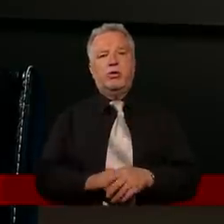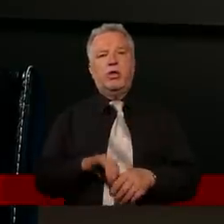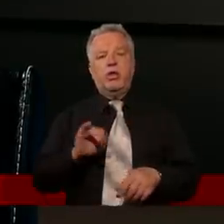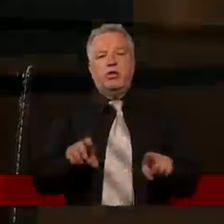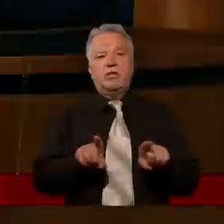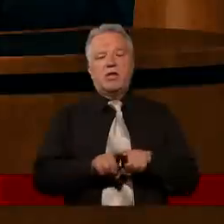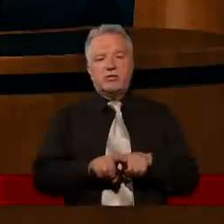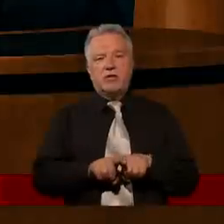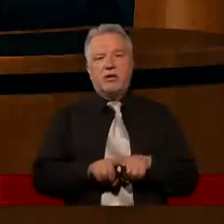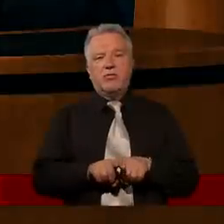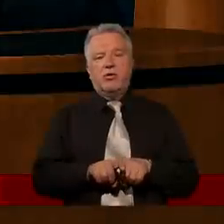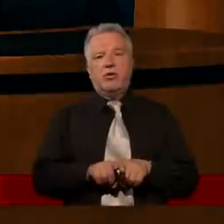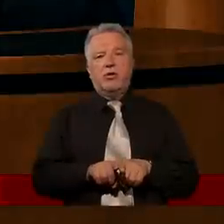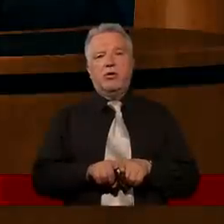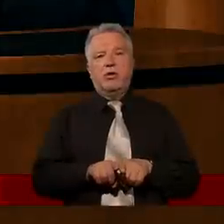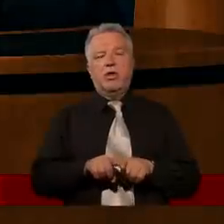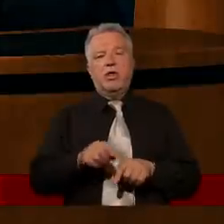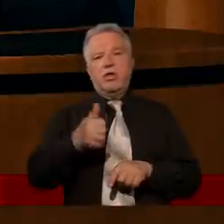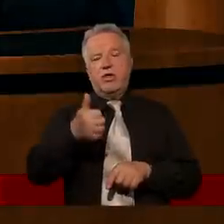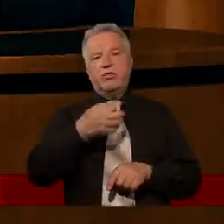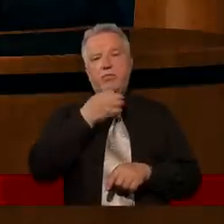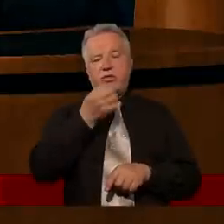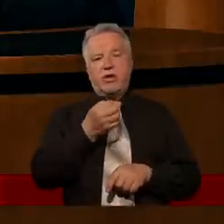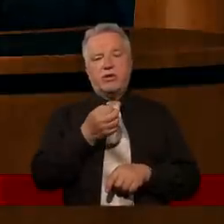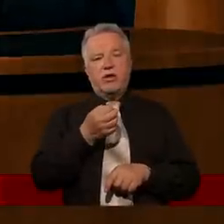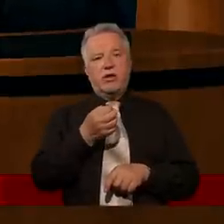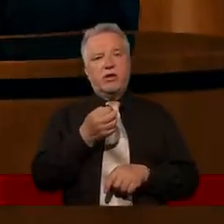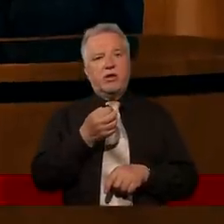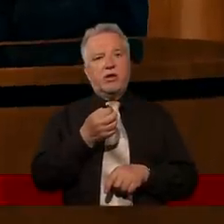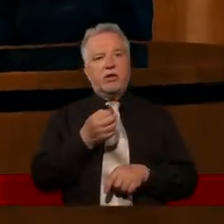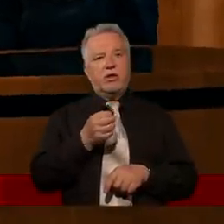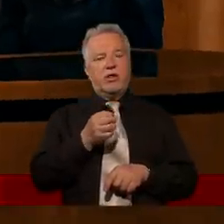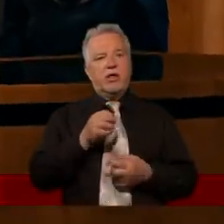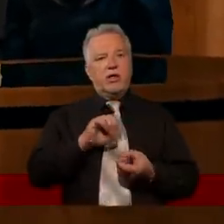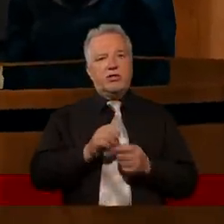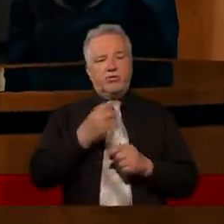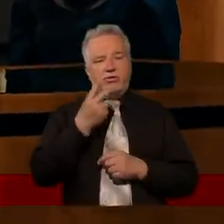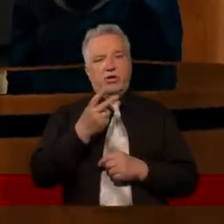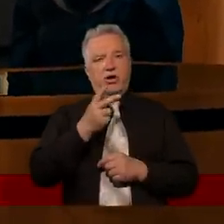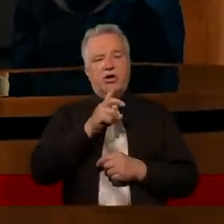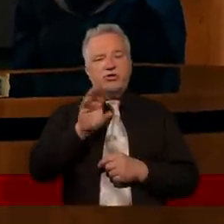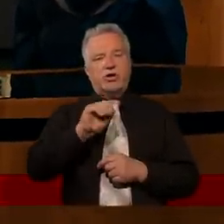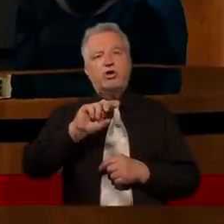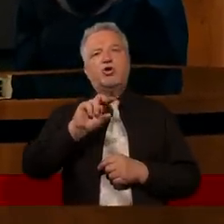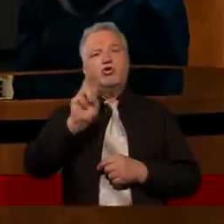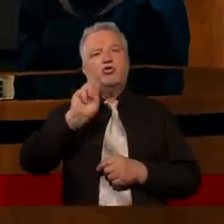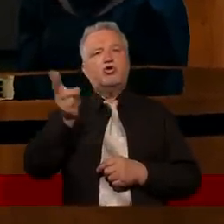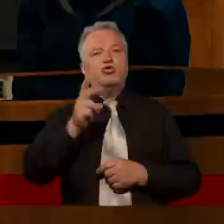I też zanim przejdziemy do tego tekstu, jedno pytanie może trochę podchwytliwe. Jak widzicie, że ktoś zrobi coś złego,